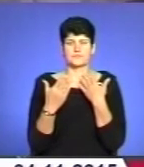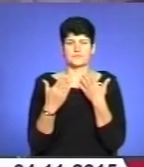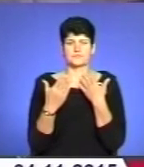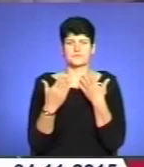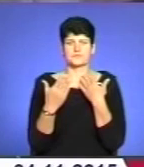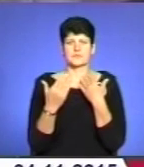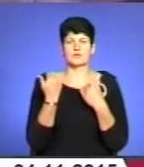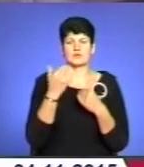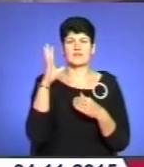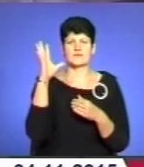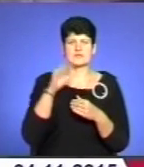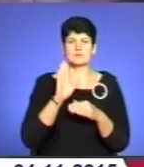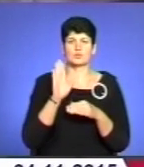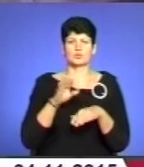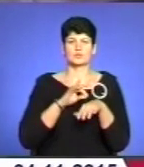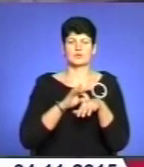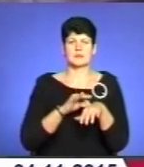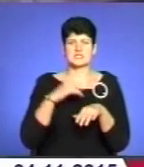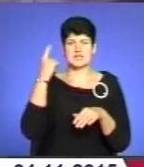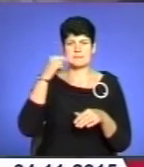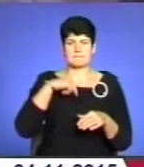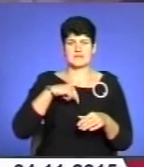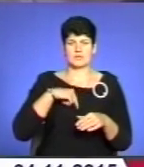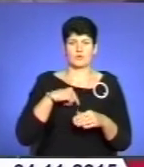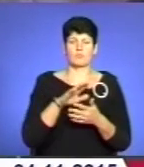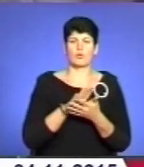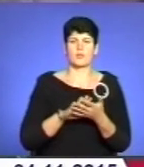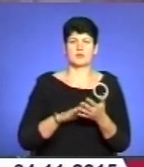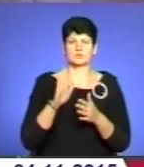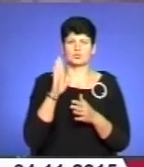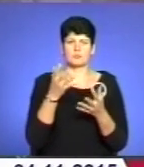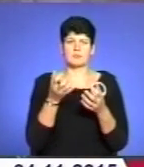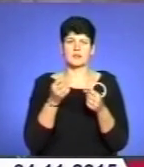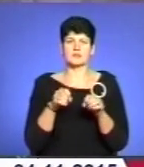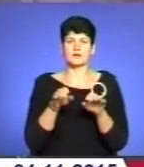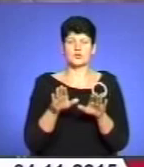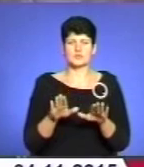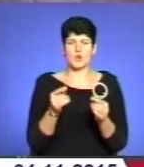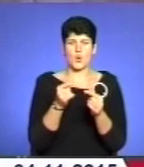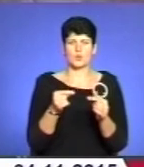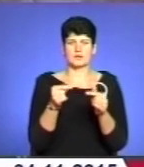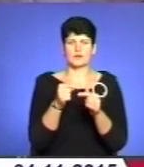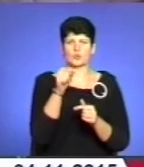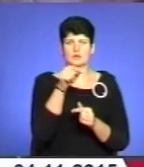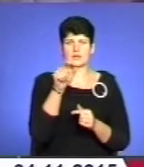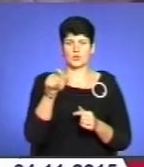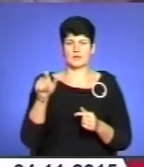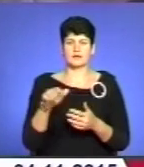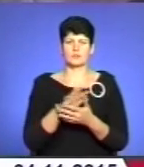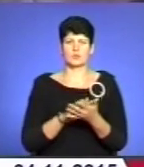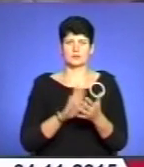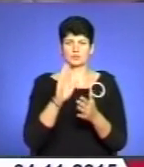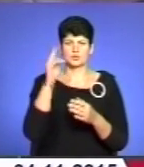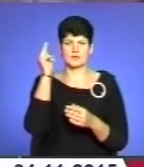Вони всі будуть проходити через психологів і в подальшому вже буде прийнято рішення конкретно про тих людей, які в подальшому будуть